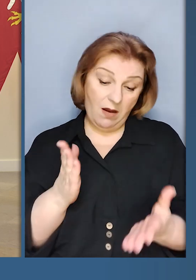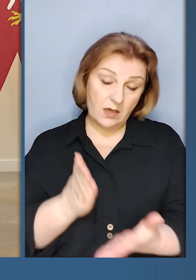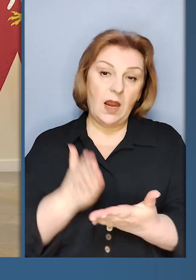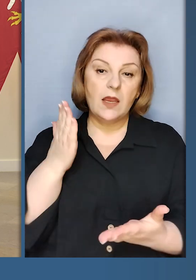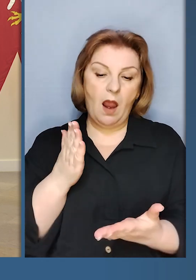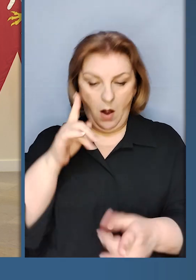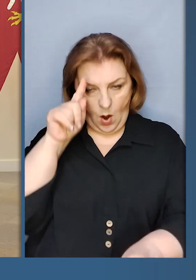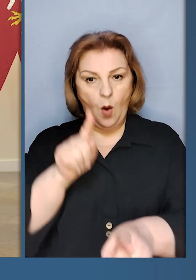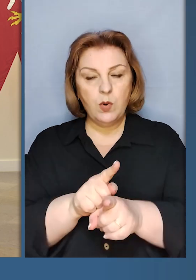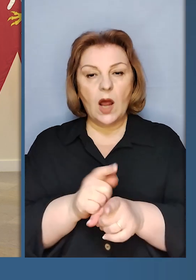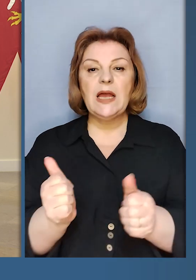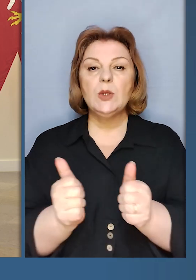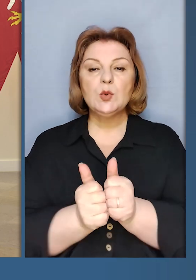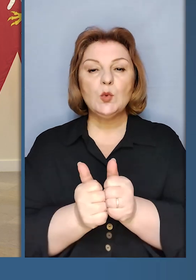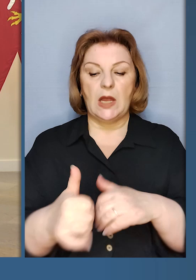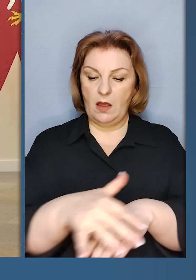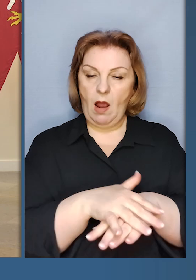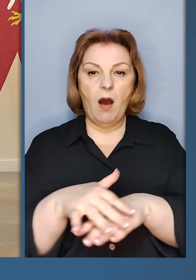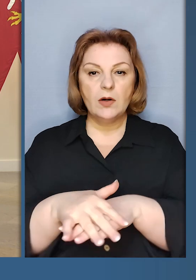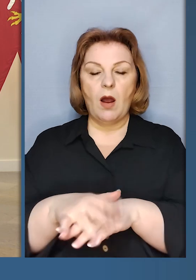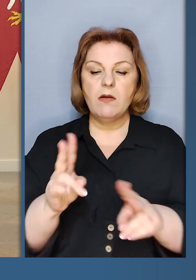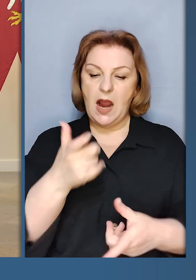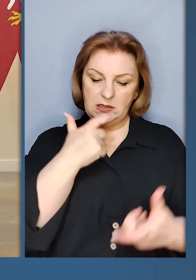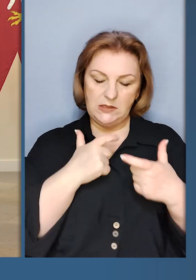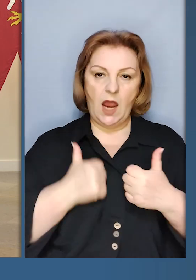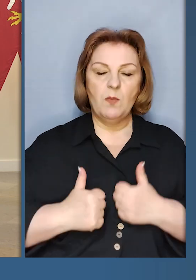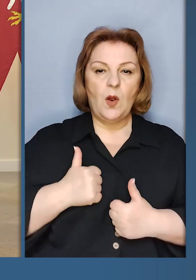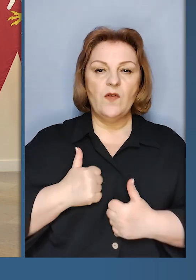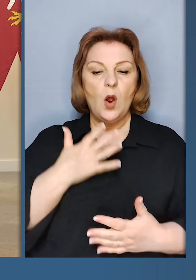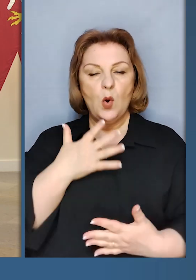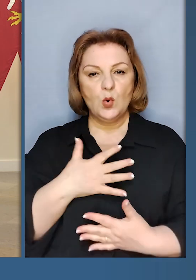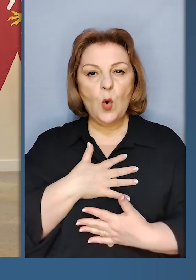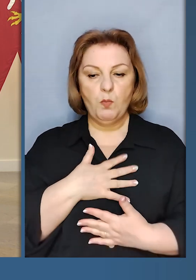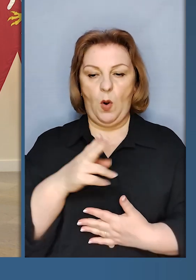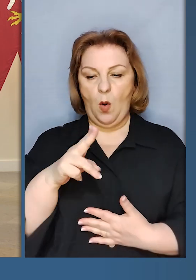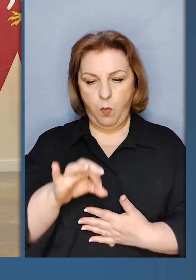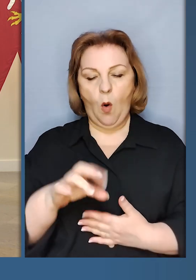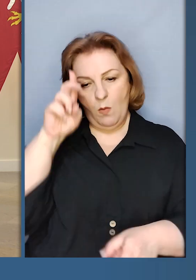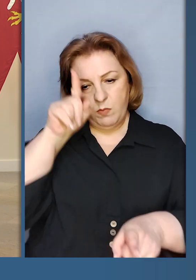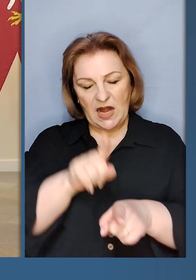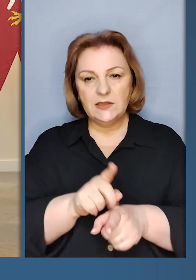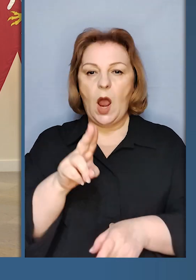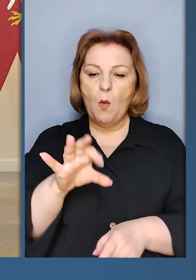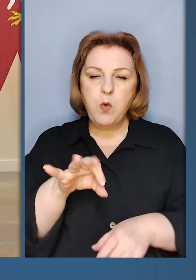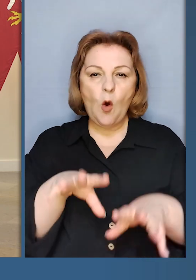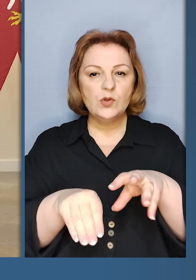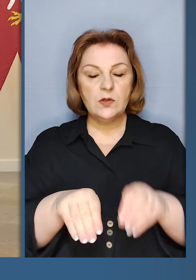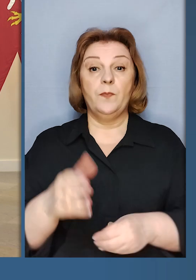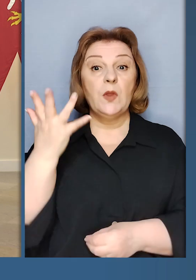які є братніми, сусідськими народами, які себе люблять по-братерську, по-сусідськи.